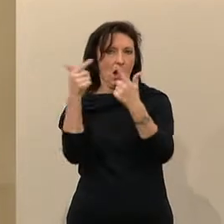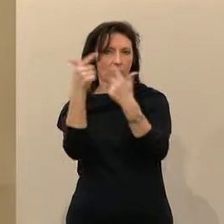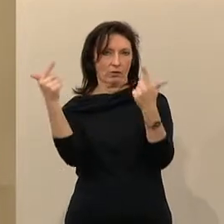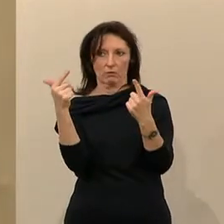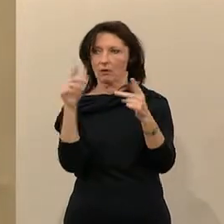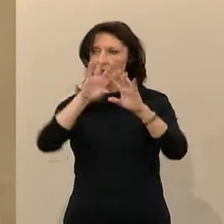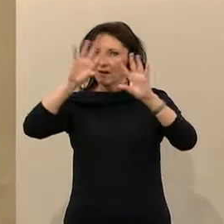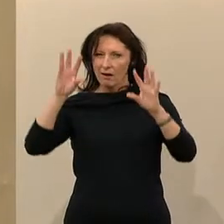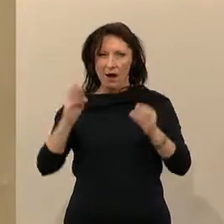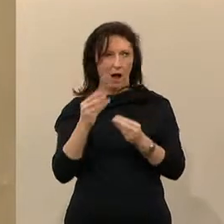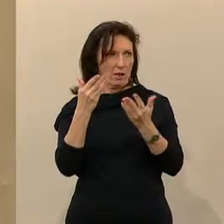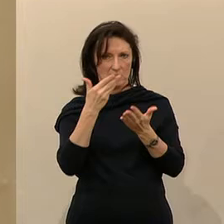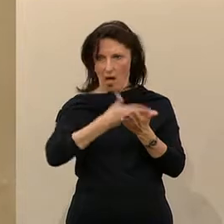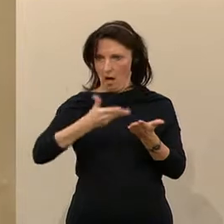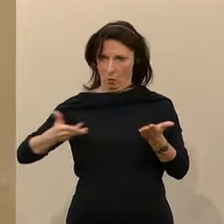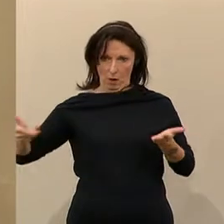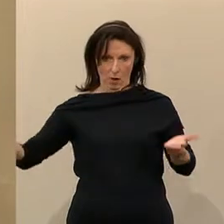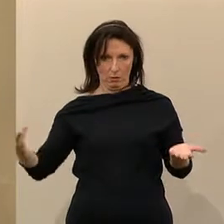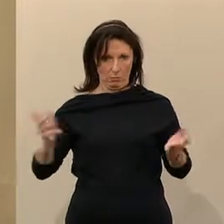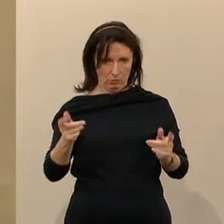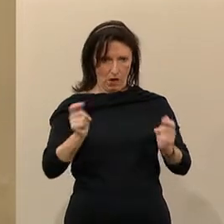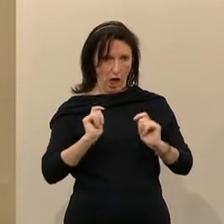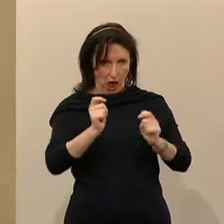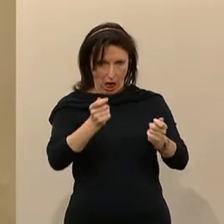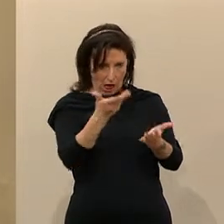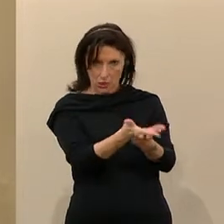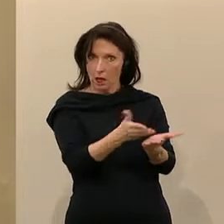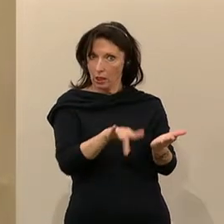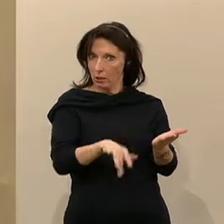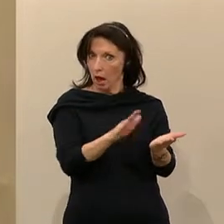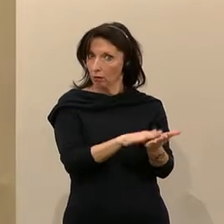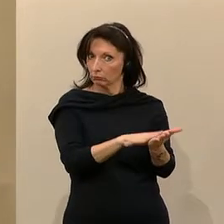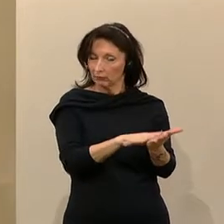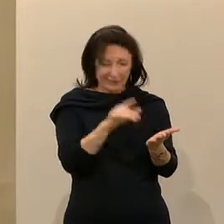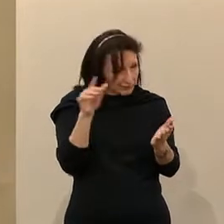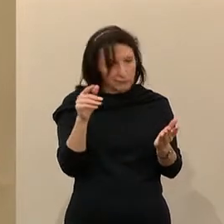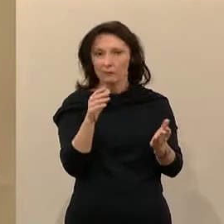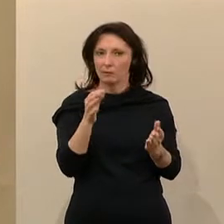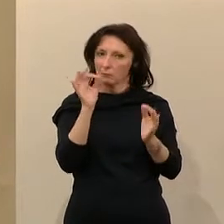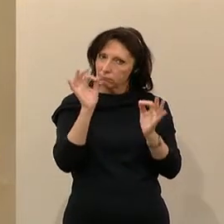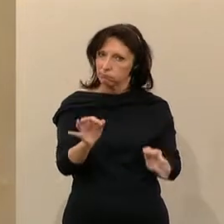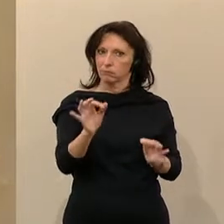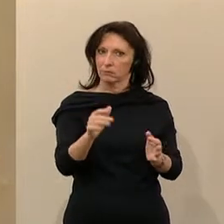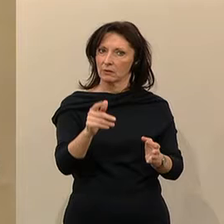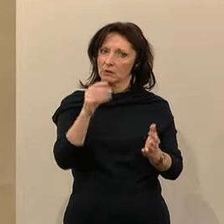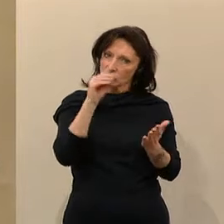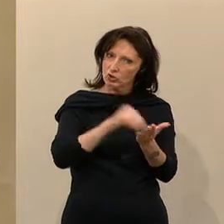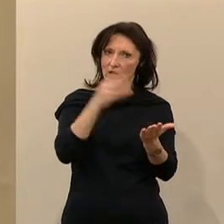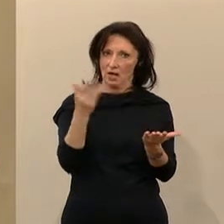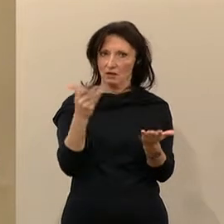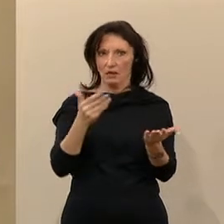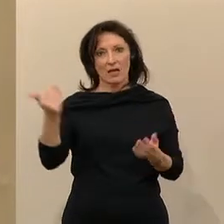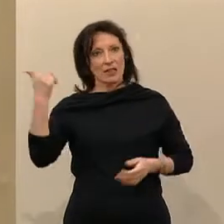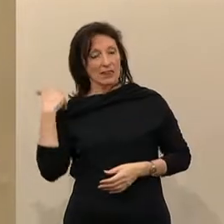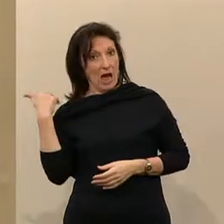der Antrag, der vorliegt, ist genau der Antrag, das Verlangen, inhaltlich das Verlangen, das damals vom